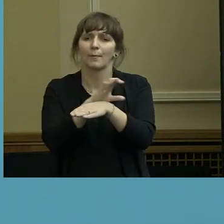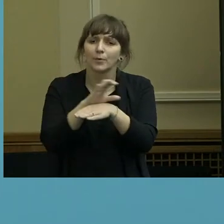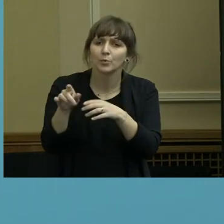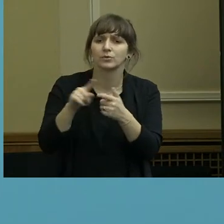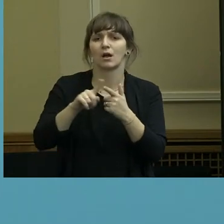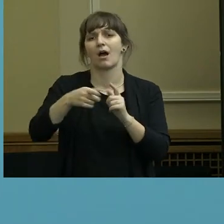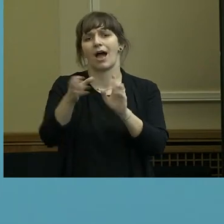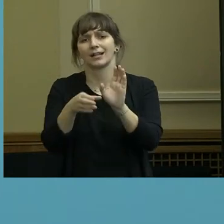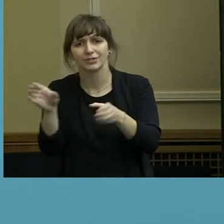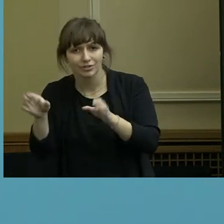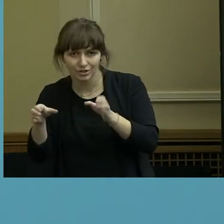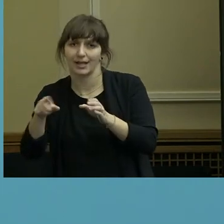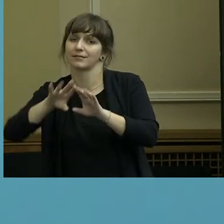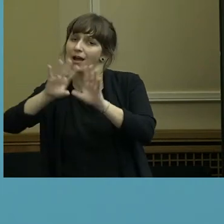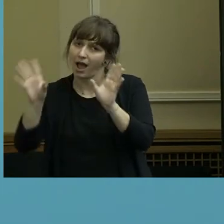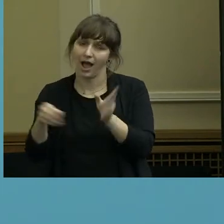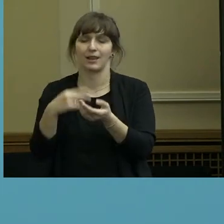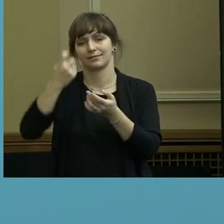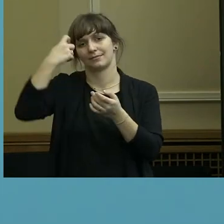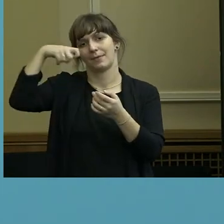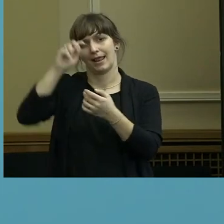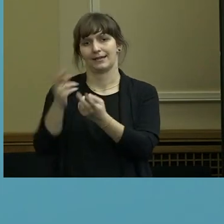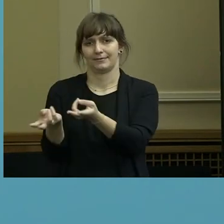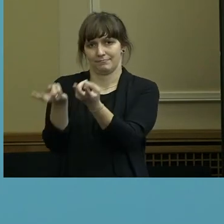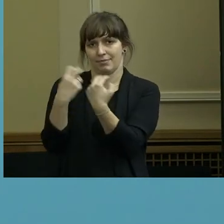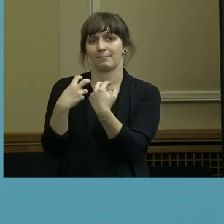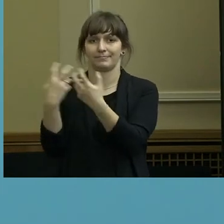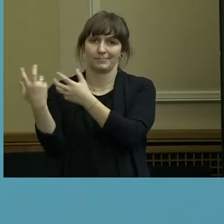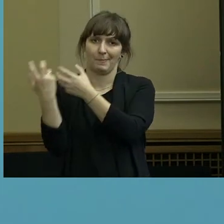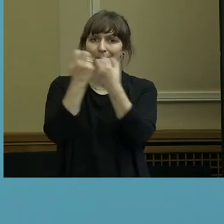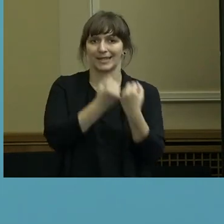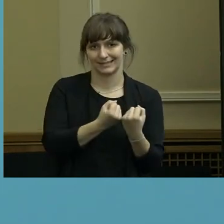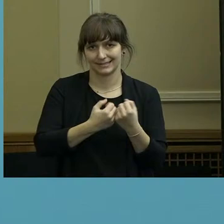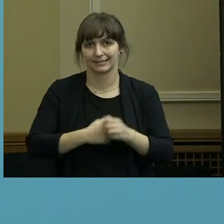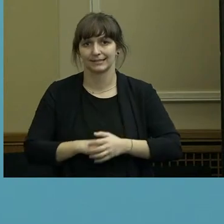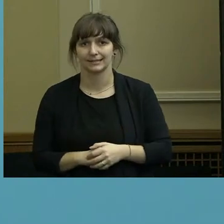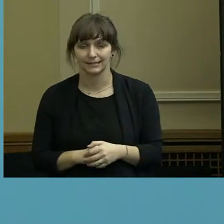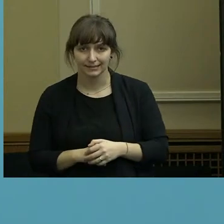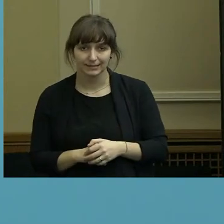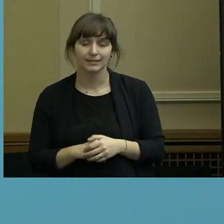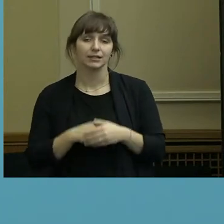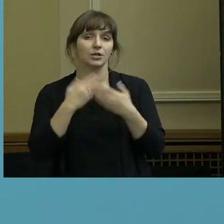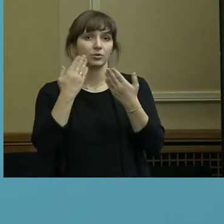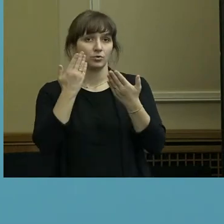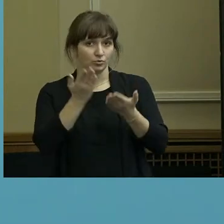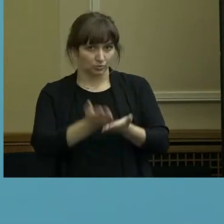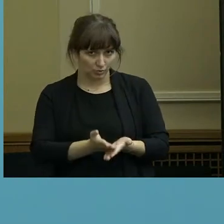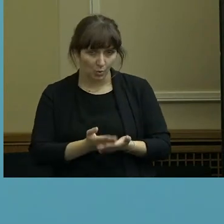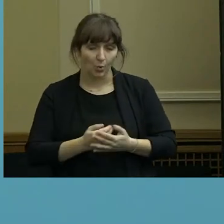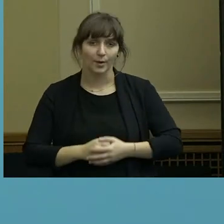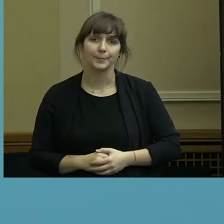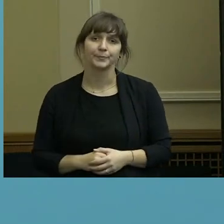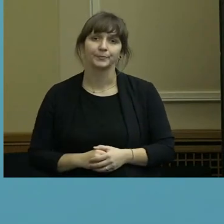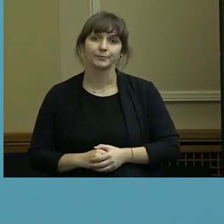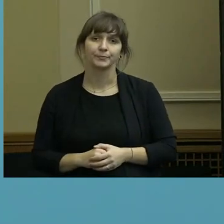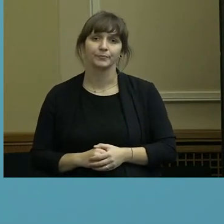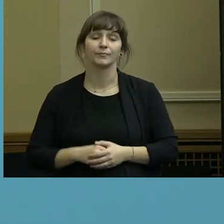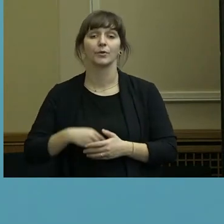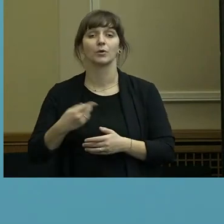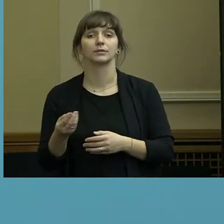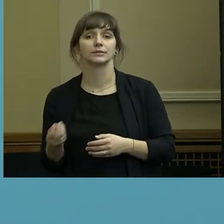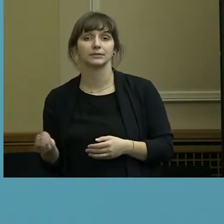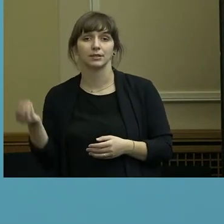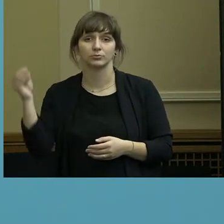was weiß ich was alles mitkommen. Und es ist so, darüber hinaus ist es so, das ist